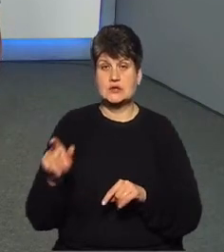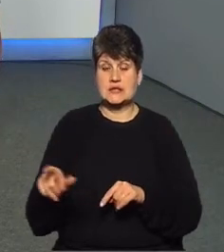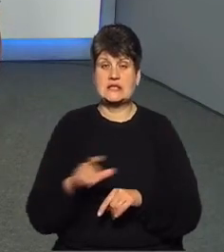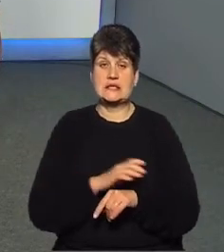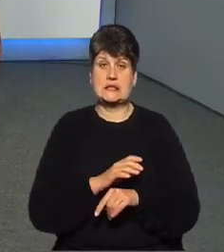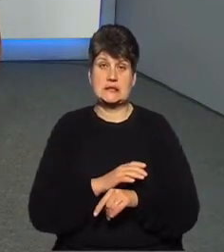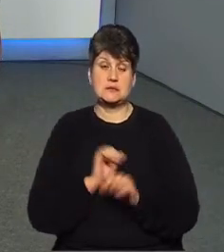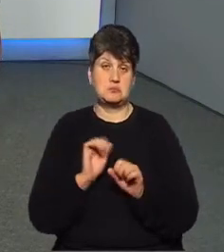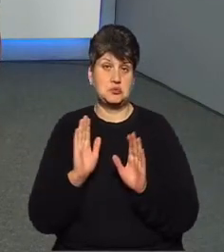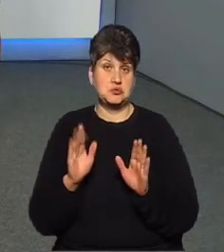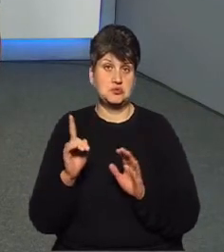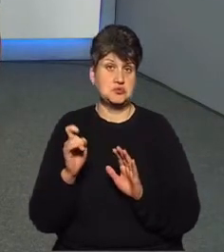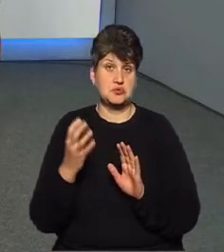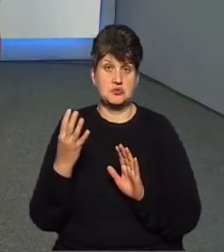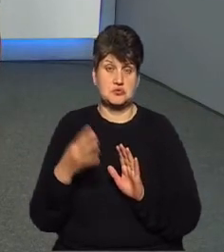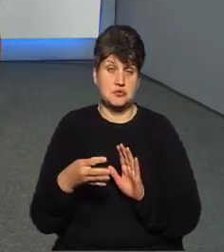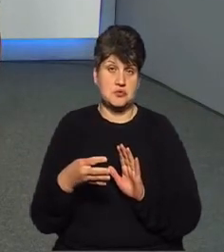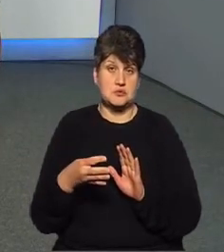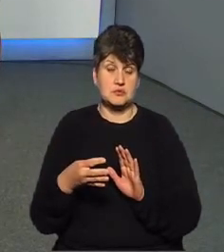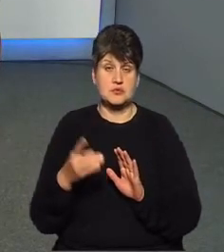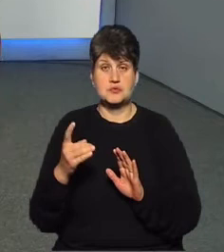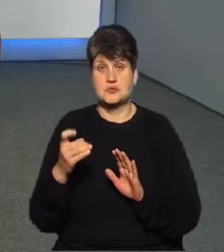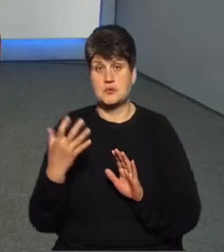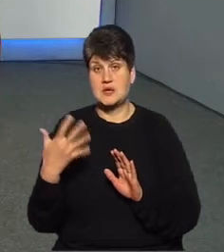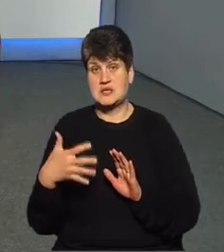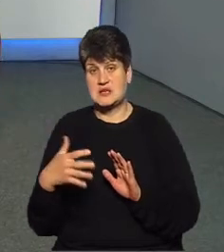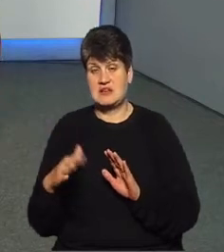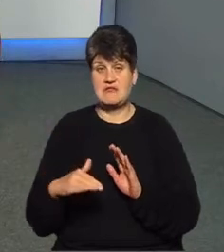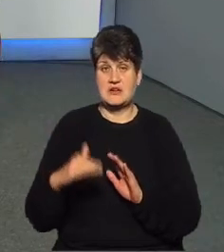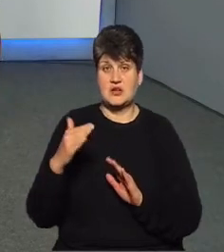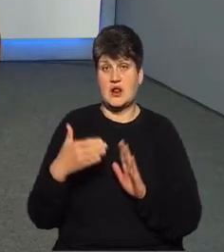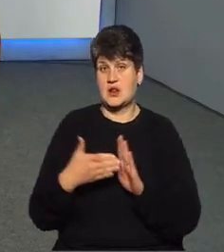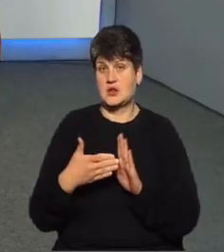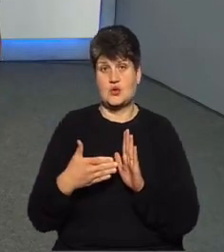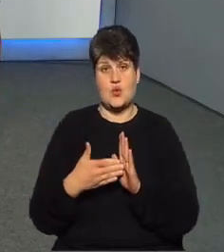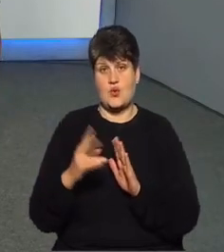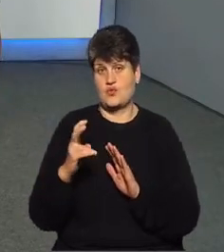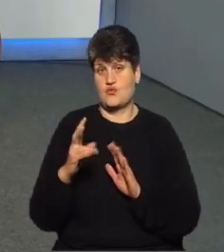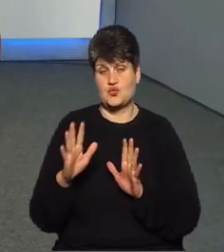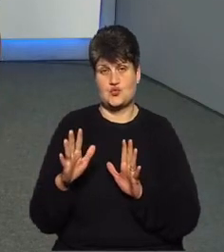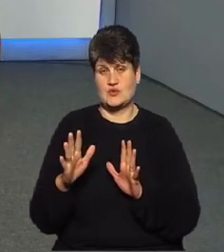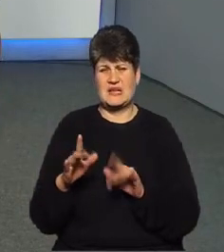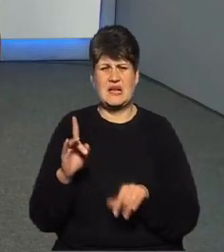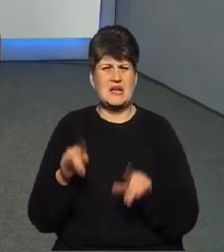140, 150 і вище, але, як правило, до 200, рідко коли буває вище.